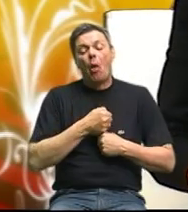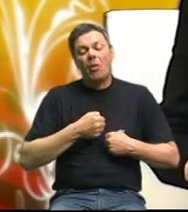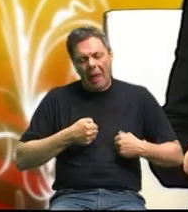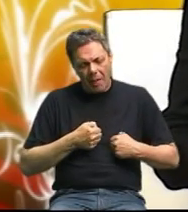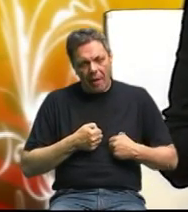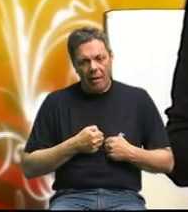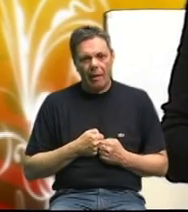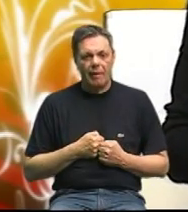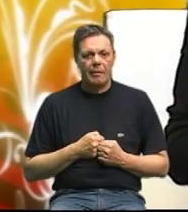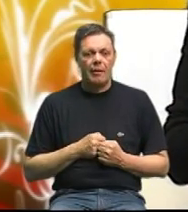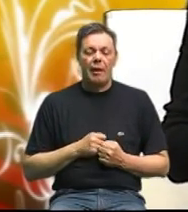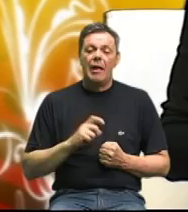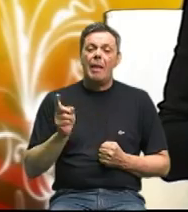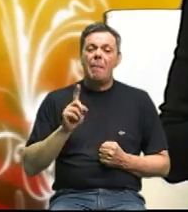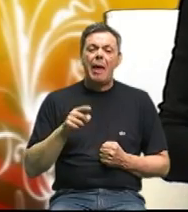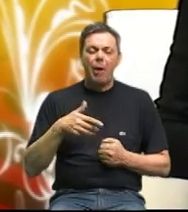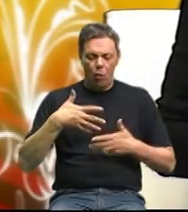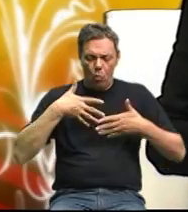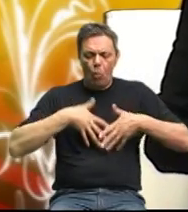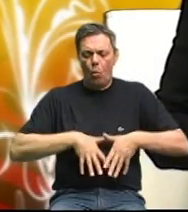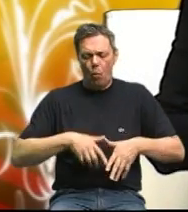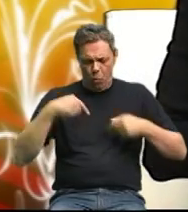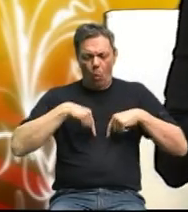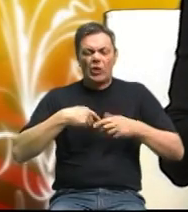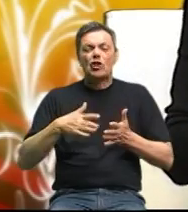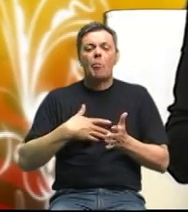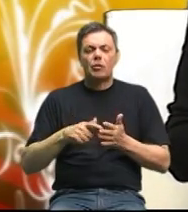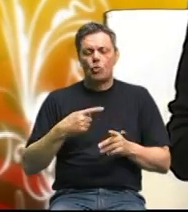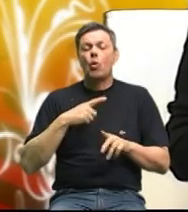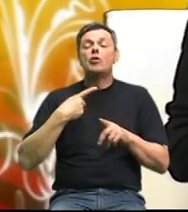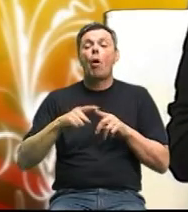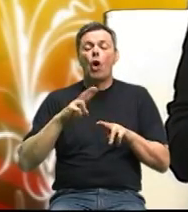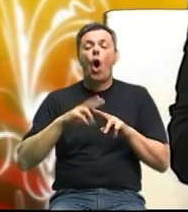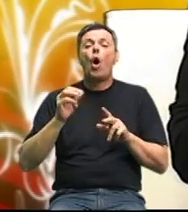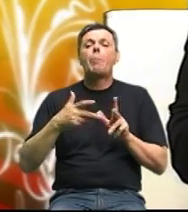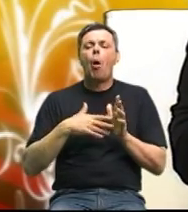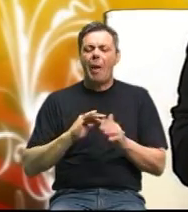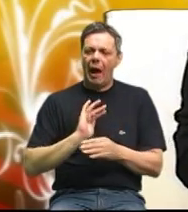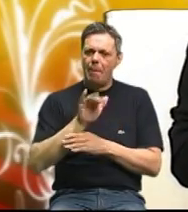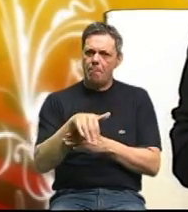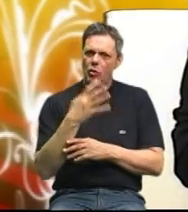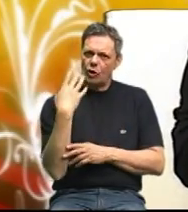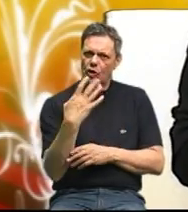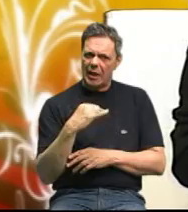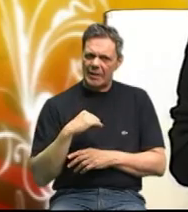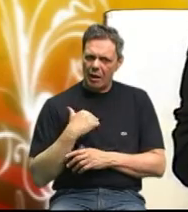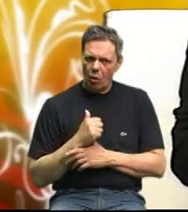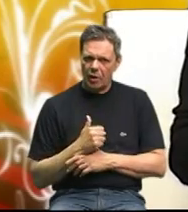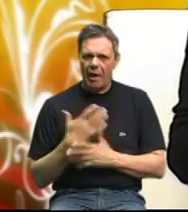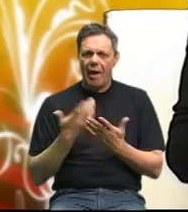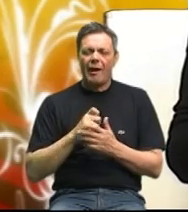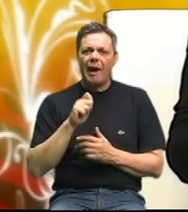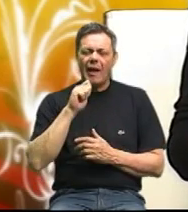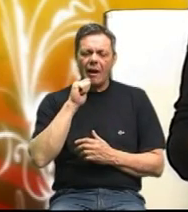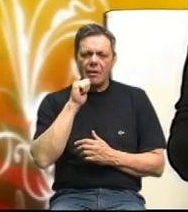dobiju, ne imaju unutrašnju masnoću. Zbog hormona. Ali poslije 40 godina, kad